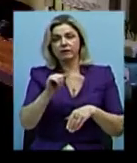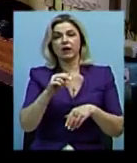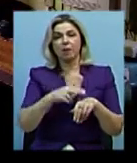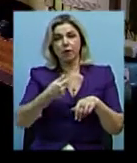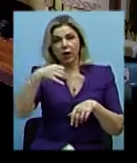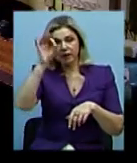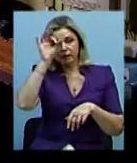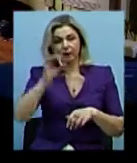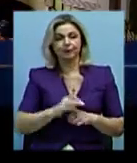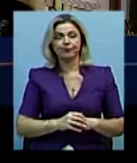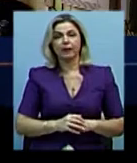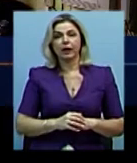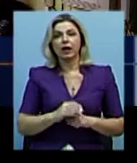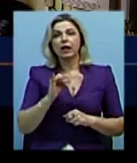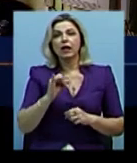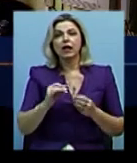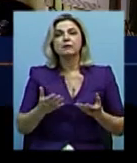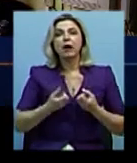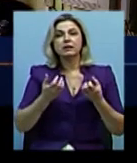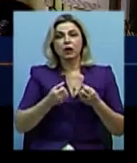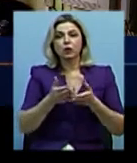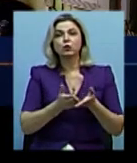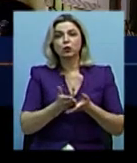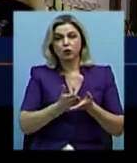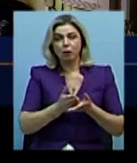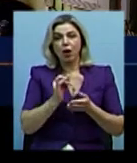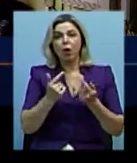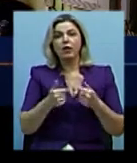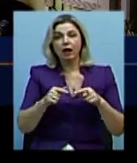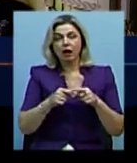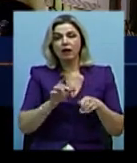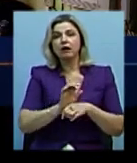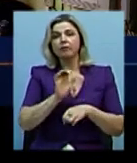Відділення виїхало за вказаною адресою.